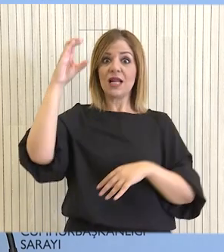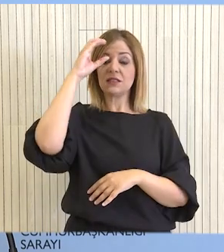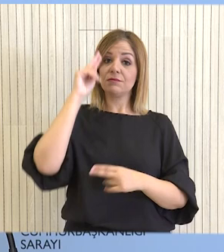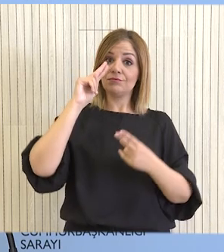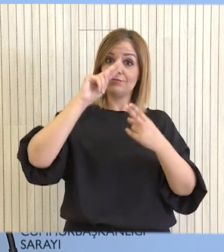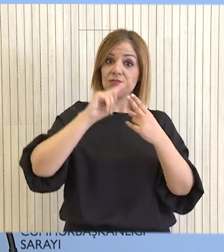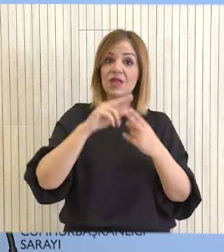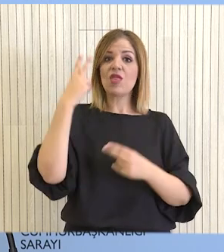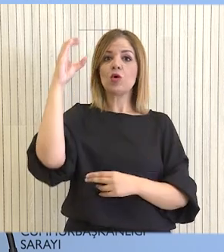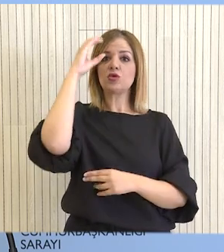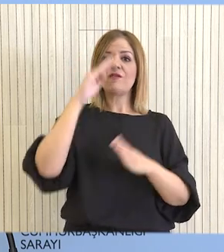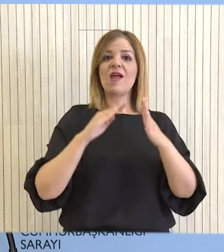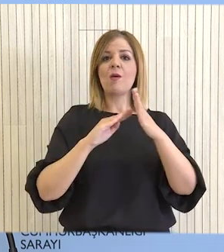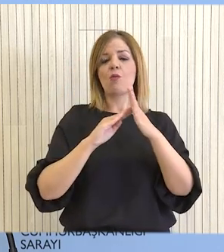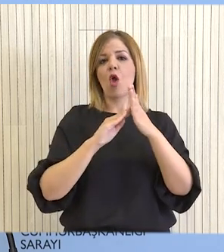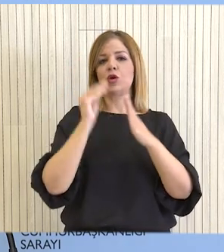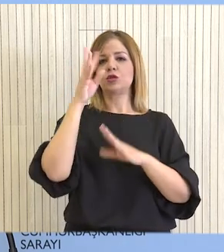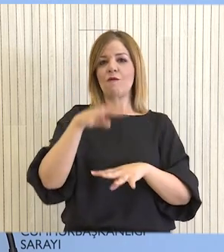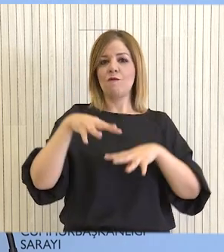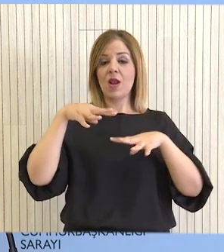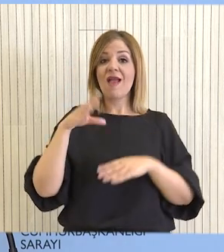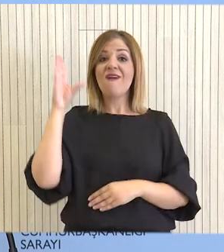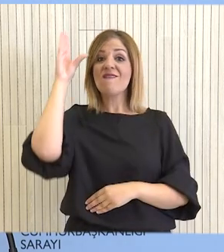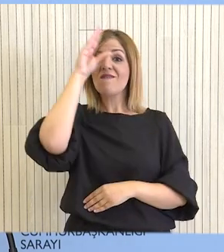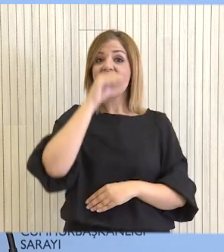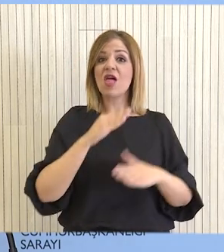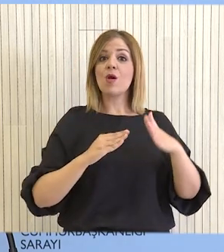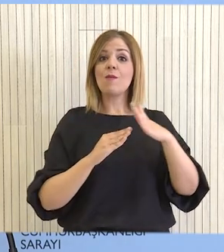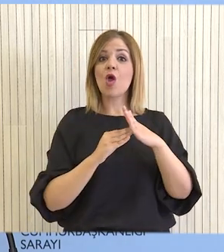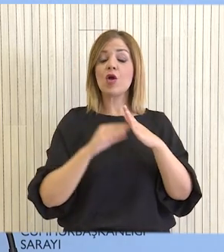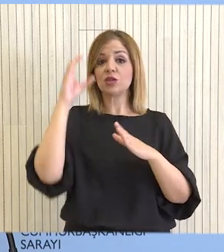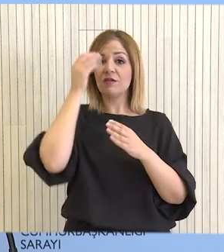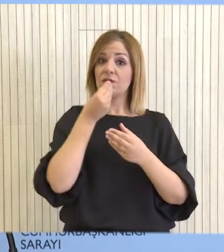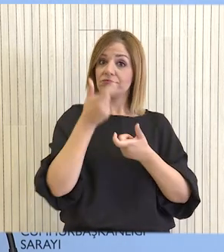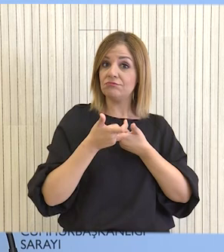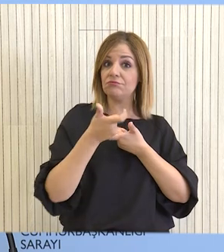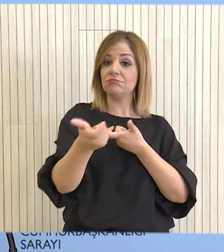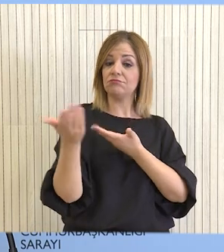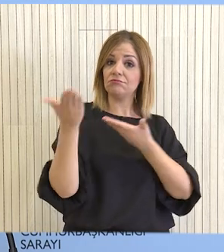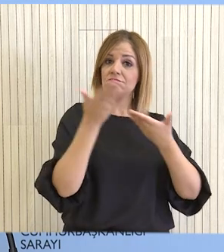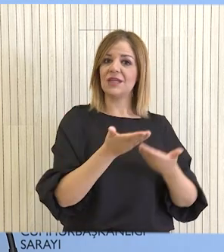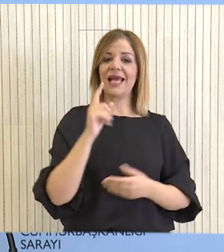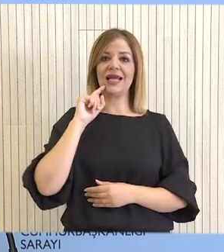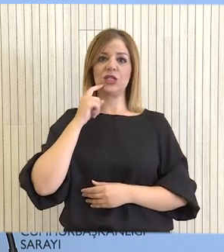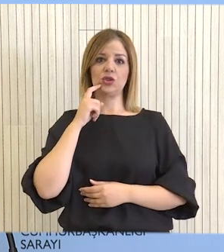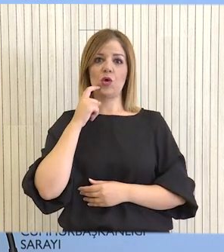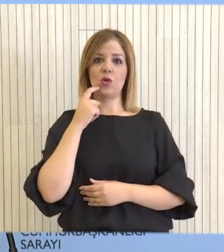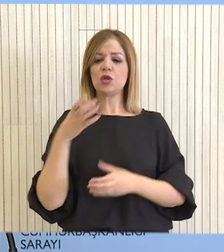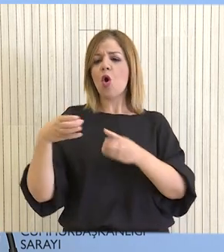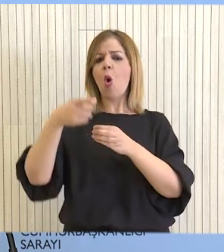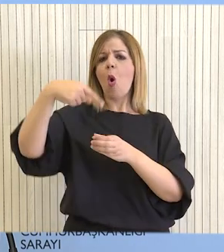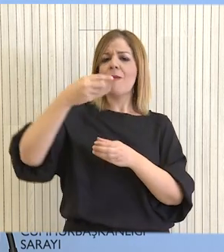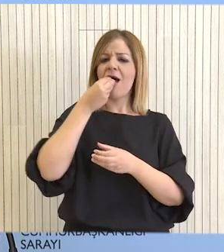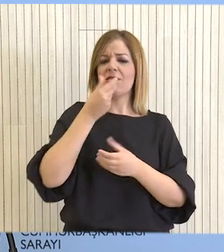τον πρόεδρο της Σερβικής Εθνοσυνέλευσης. Το βράδυ, ο πρόεδρος της Σερβίας θα παραθέσει δείπνο προς τιμή του πρόεδρο της Κυπριακής Δημοκρατίας και της Κυπριακής